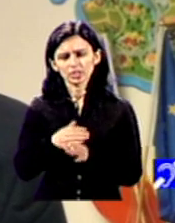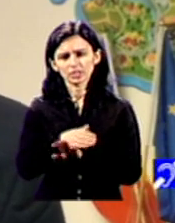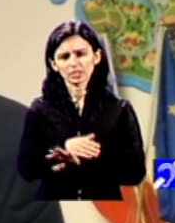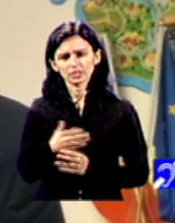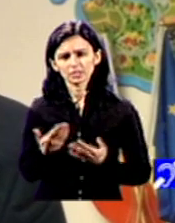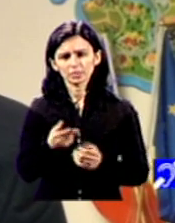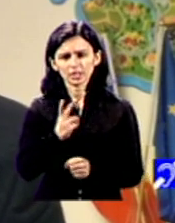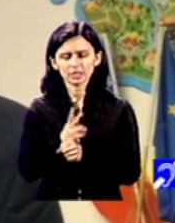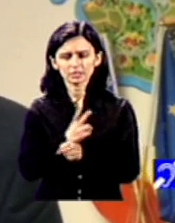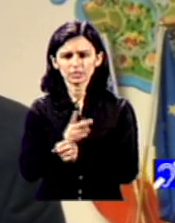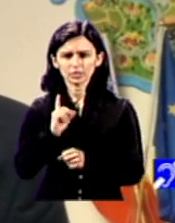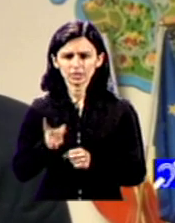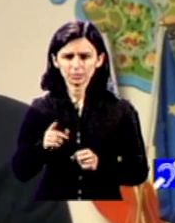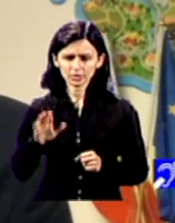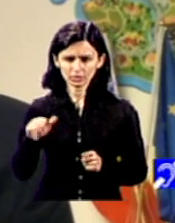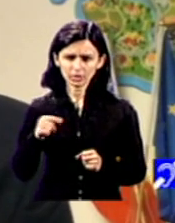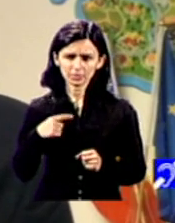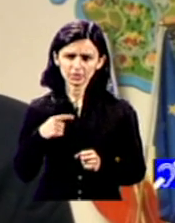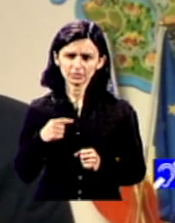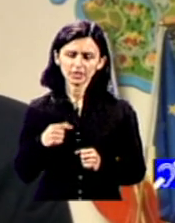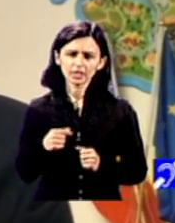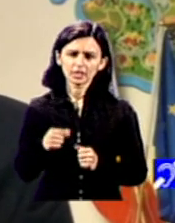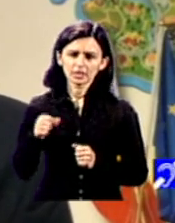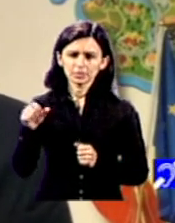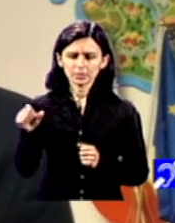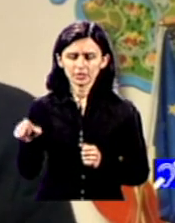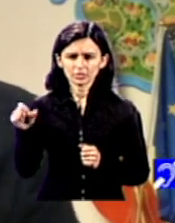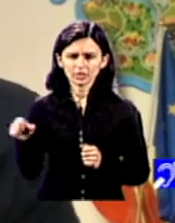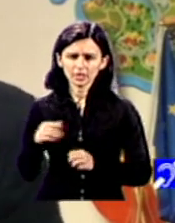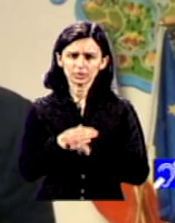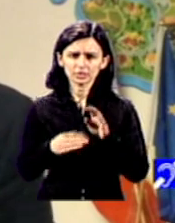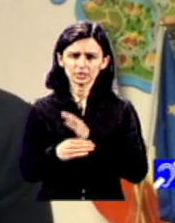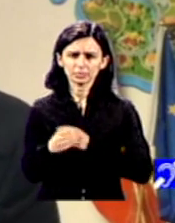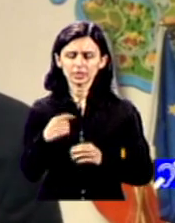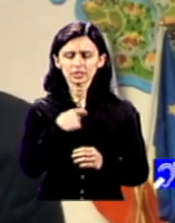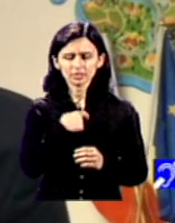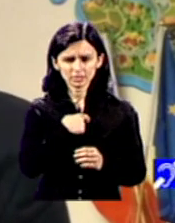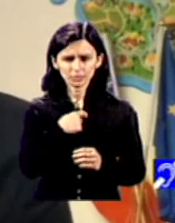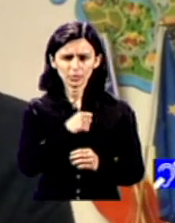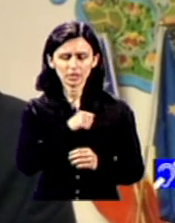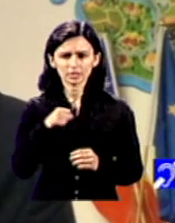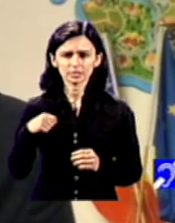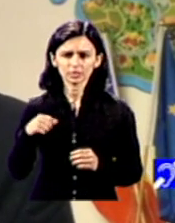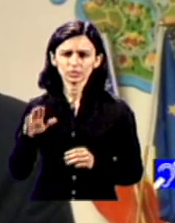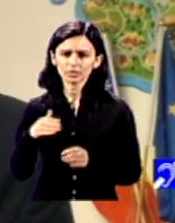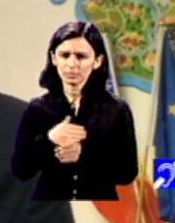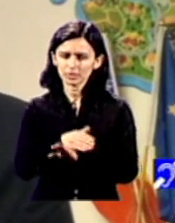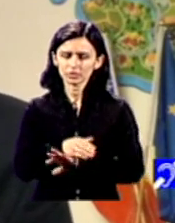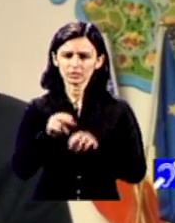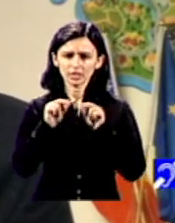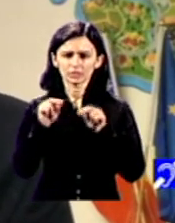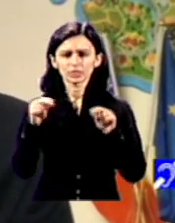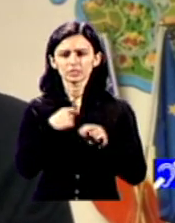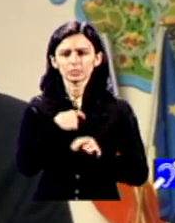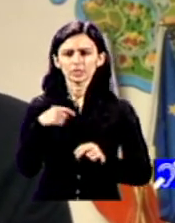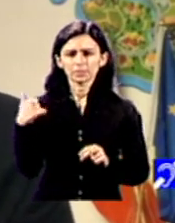dizabilități ar trebui să fie astfel încât persoana respectivă să poată pe compropriu să aibă acces la educație să poată